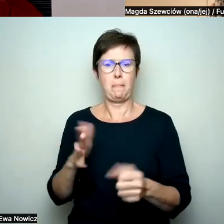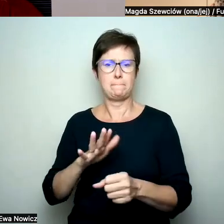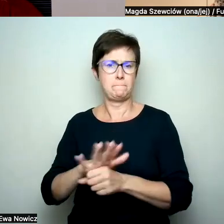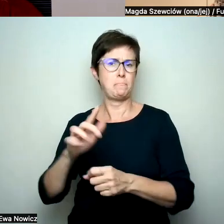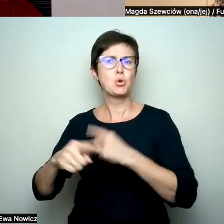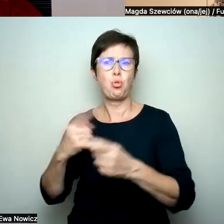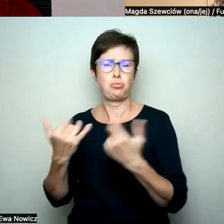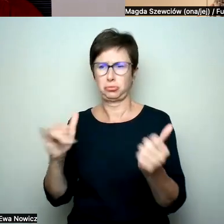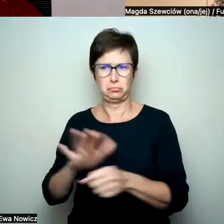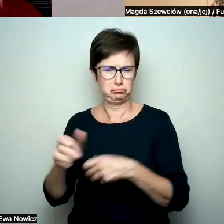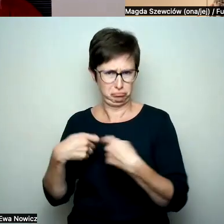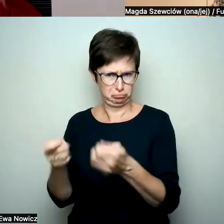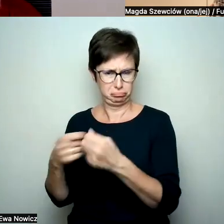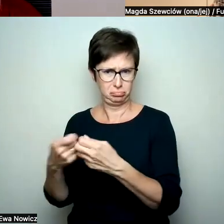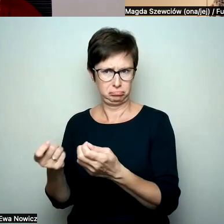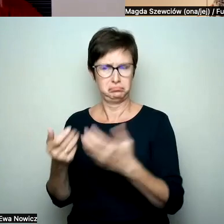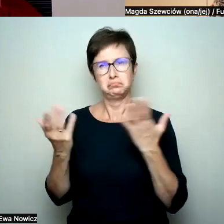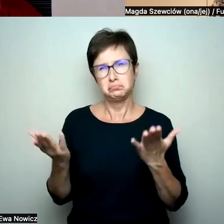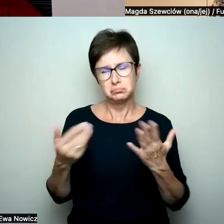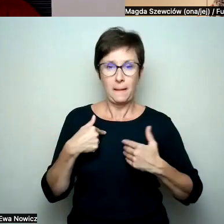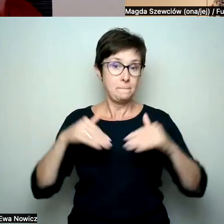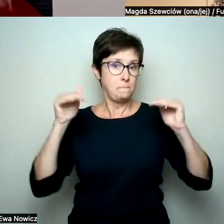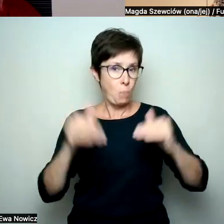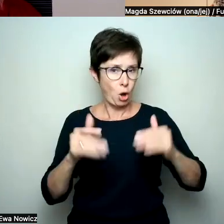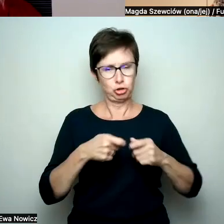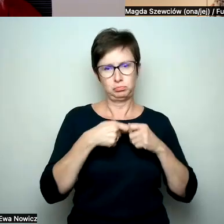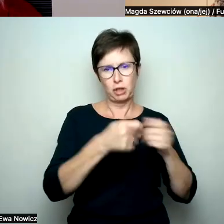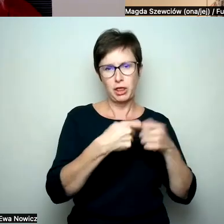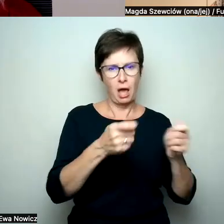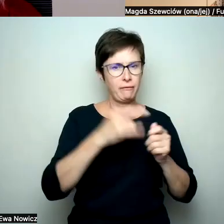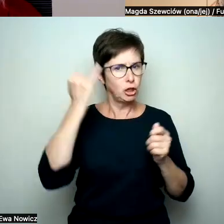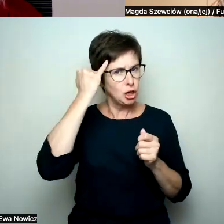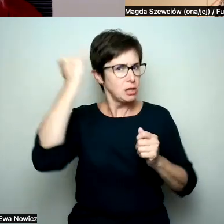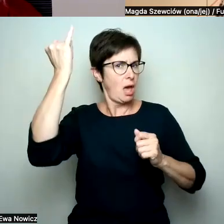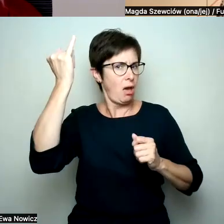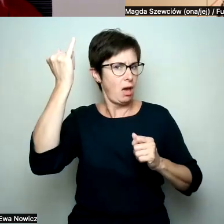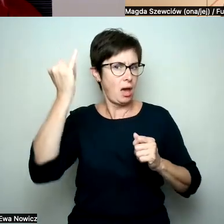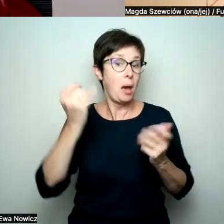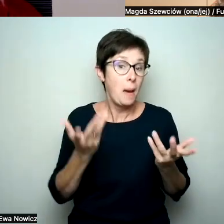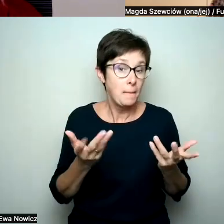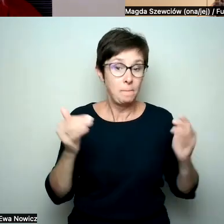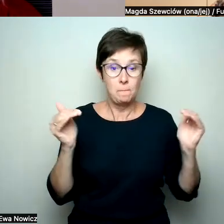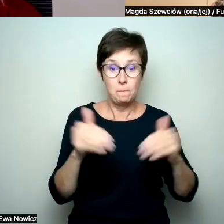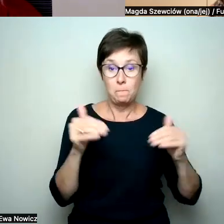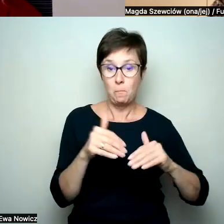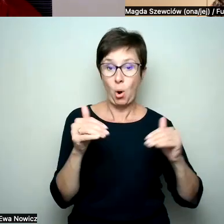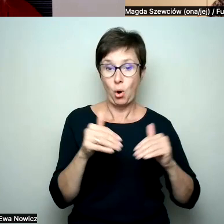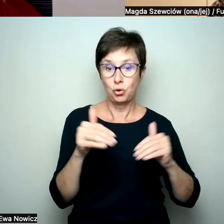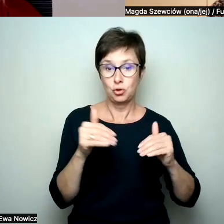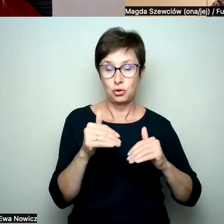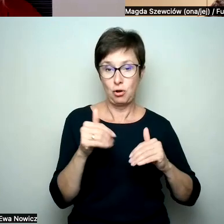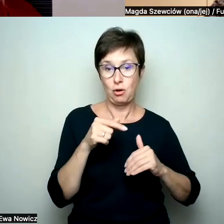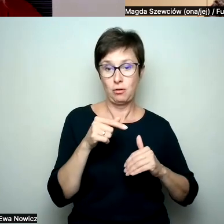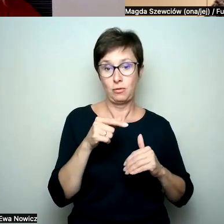to mogę również sprzedawać idee i może to jest to, co absolutnie